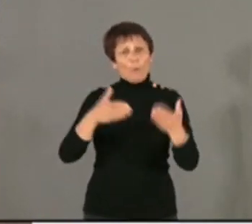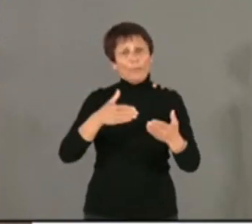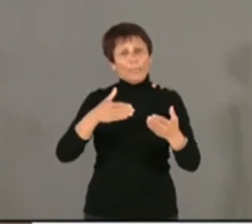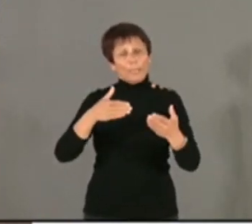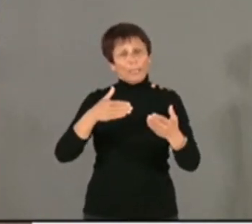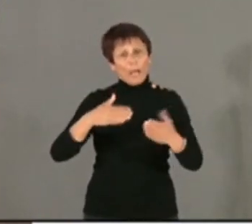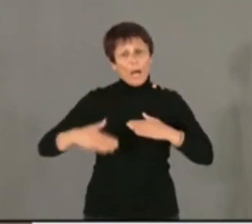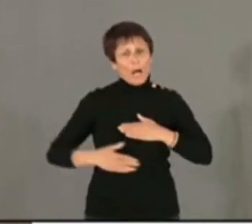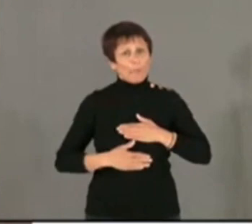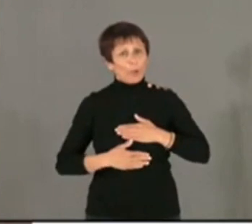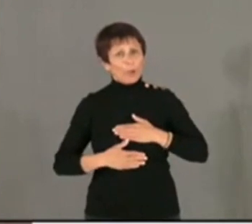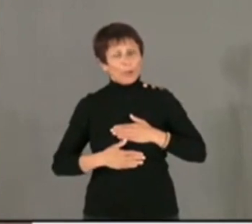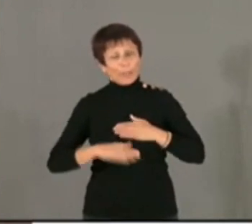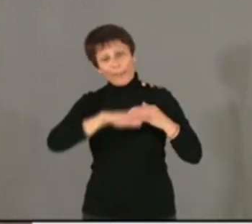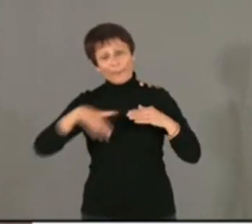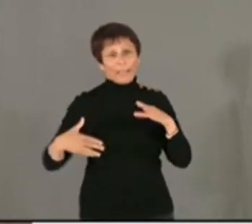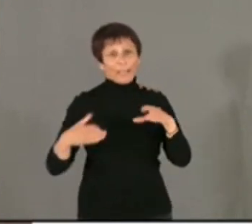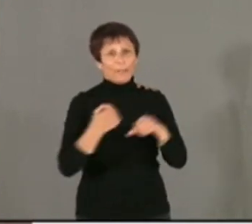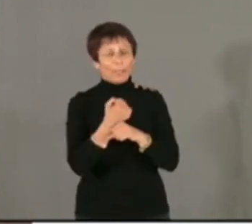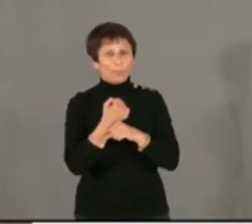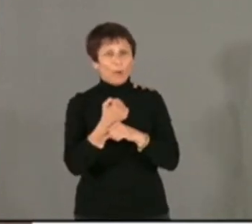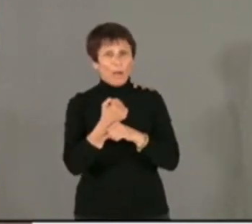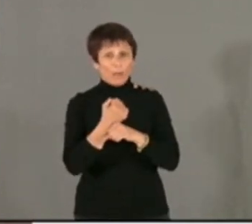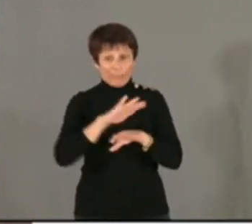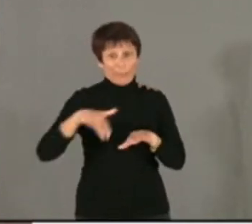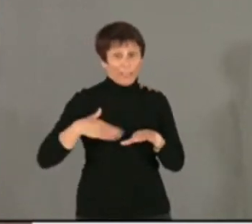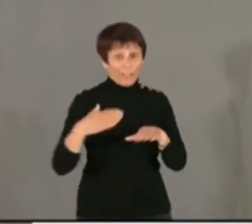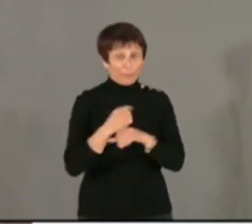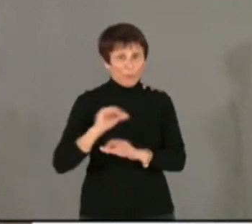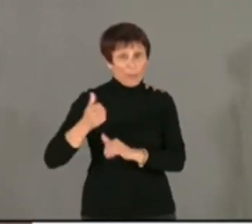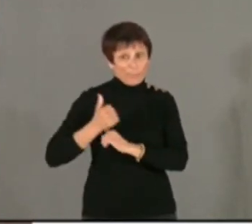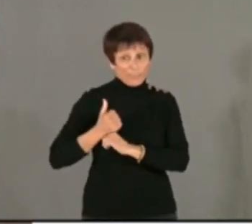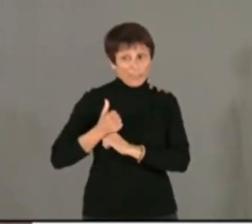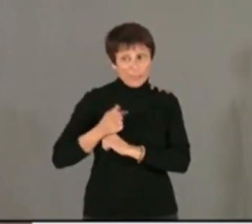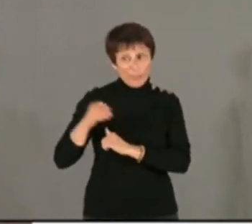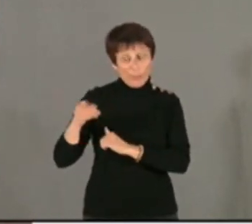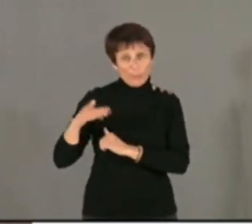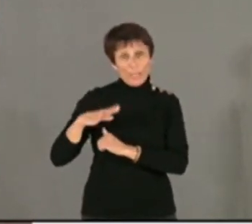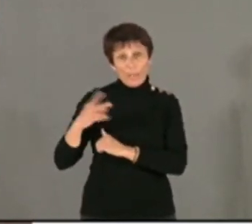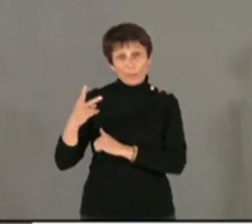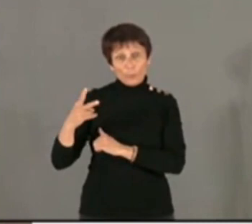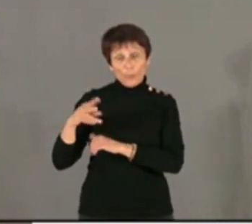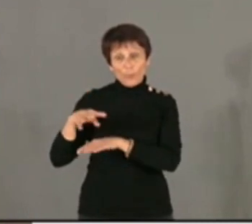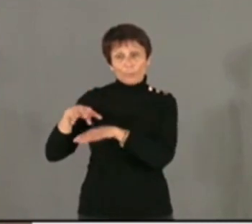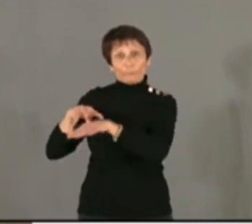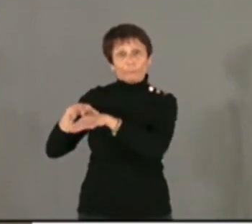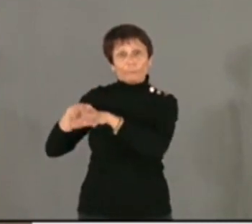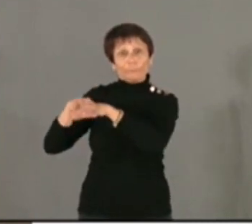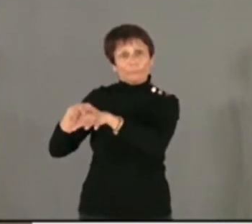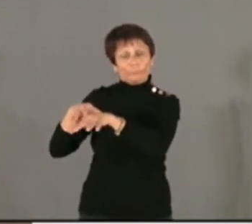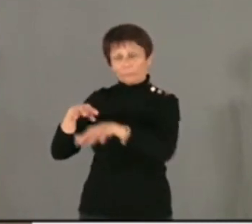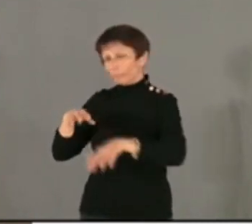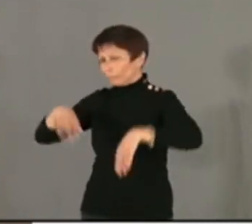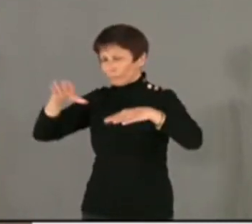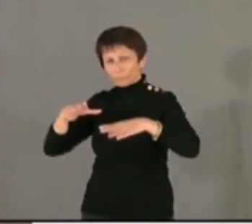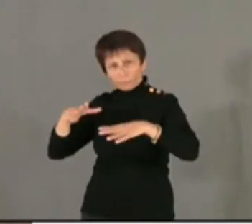sa dernière victoire militaire alors qu n'avait que deux régiments contre 10 000 soldats autrichiens et piémontés en 1815.